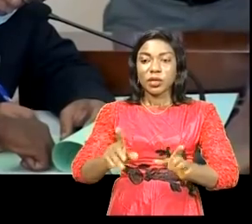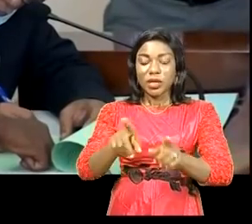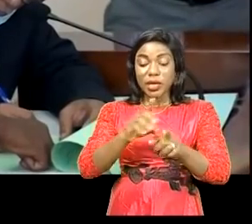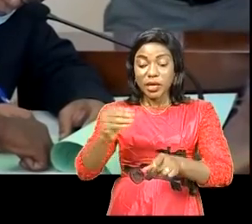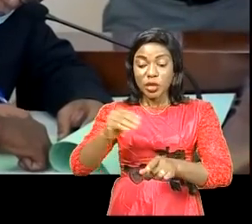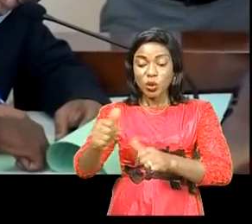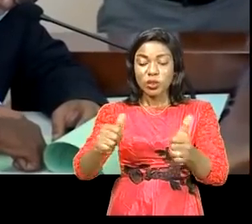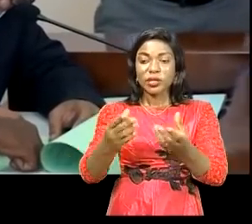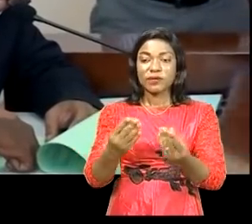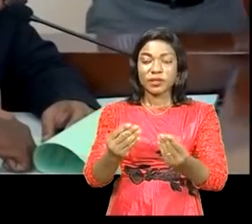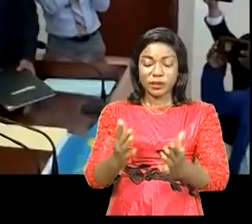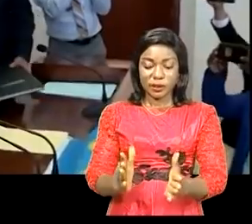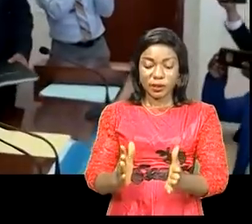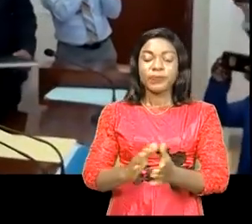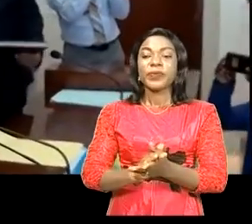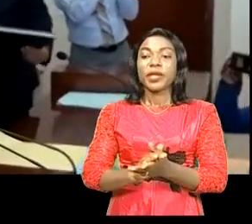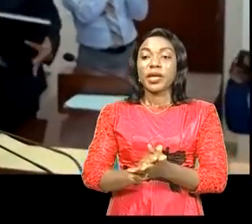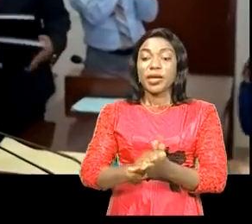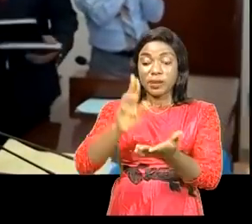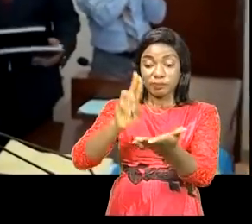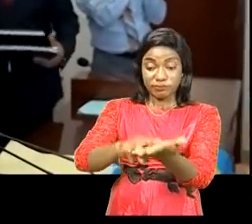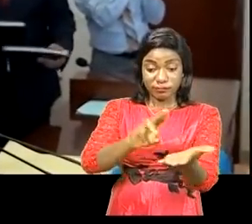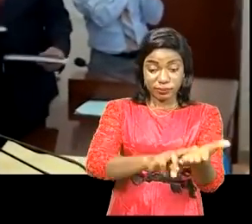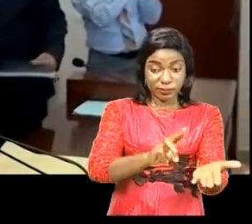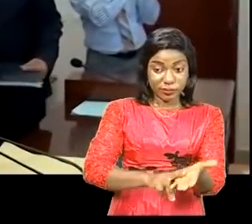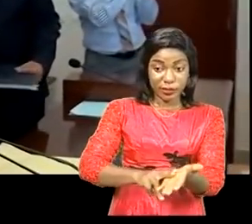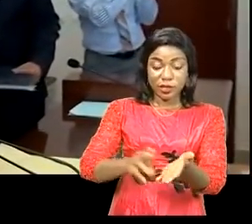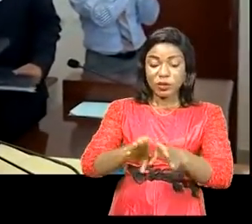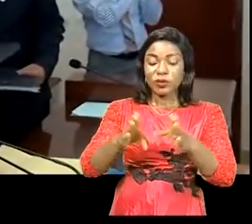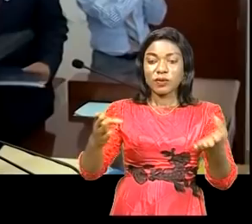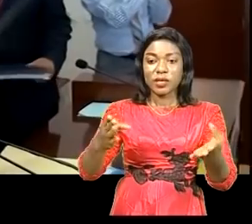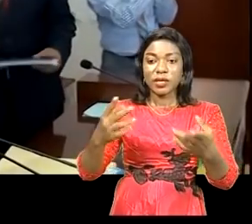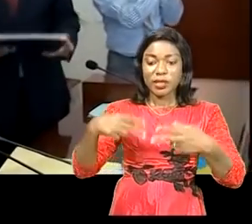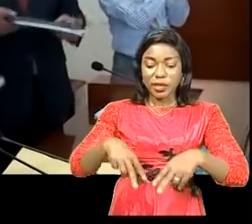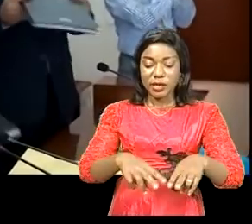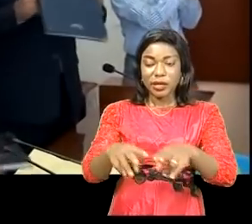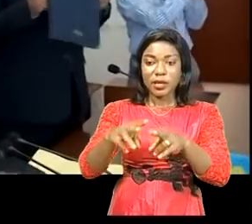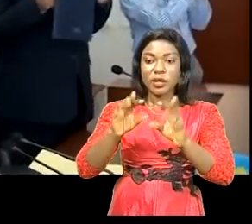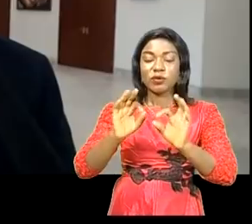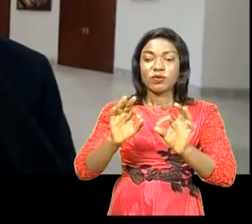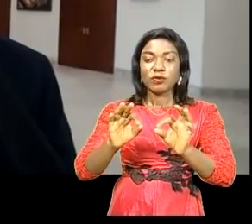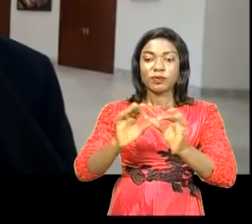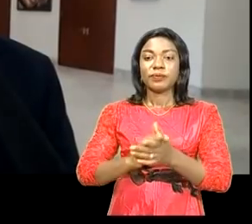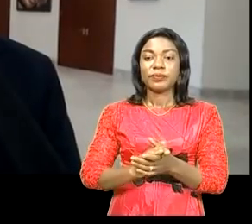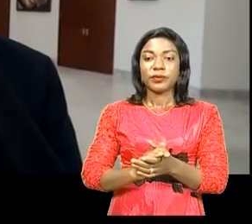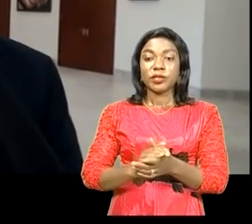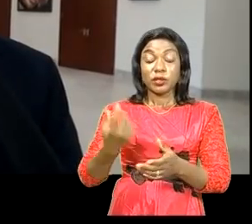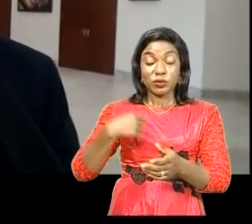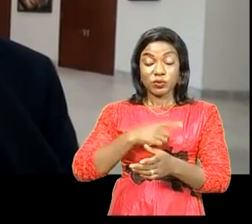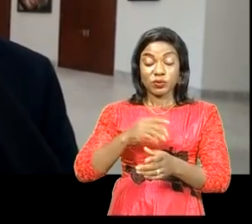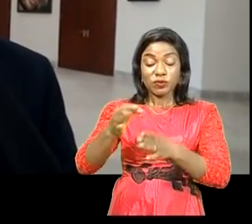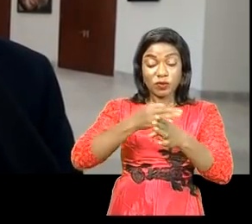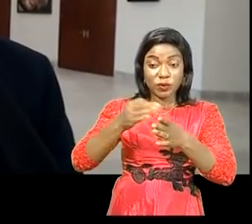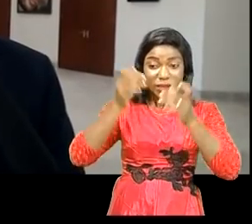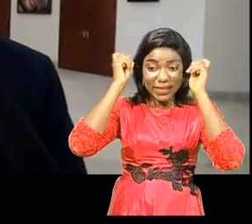La signature de ce protocole d'accord ouvre la voie à une nouvelle ère. Nous formons sur l'éducation financière et